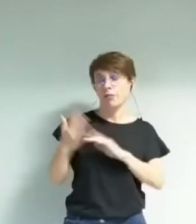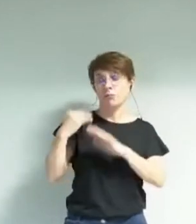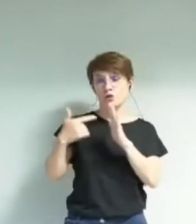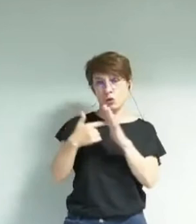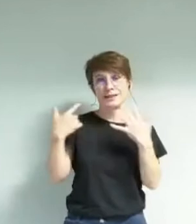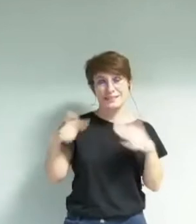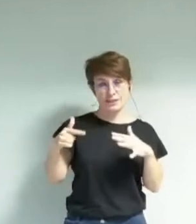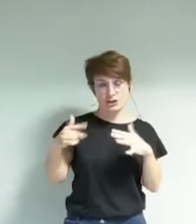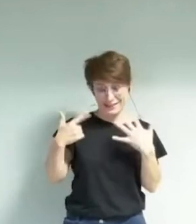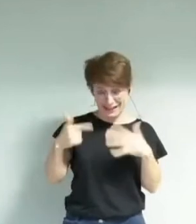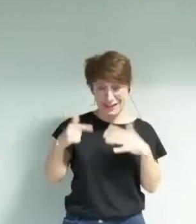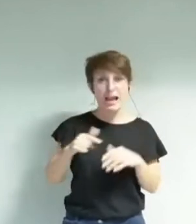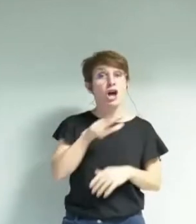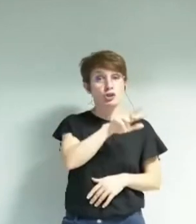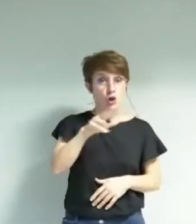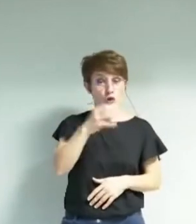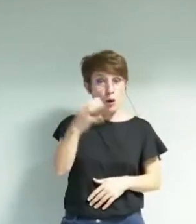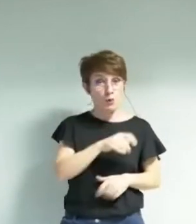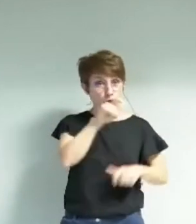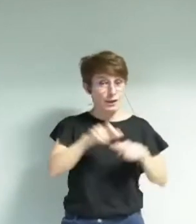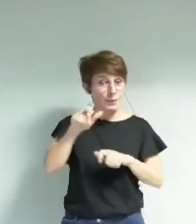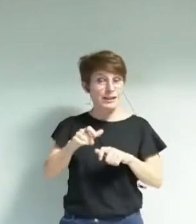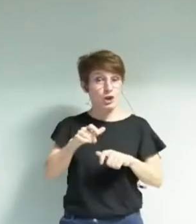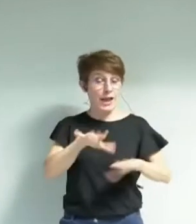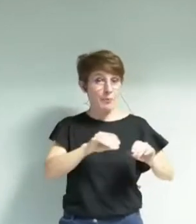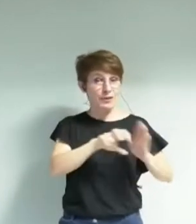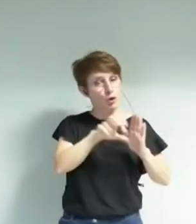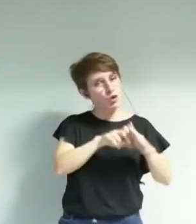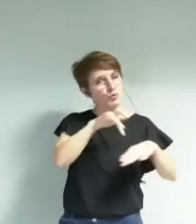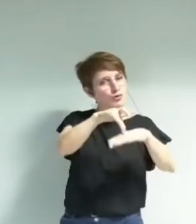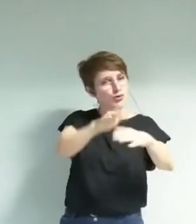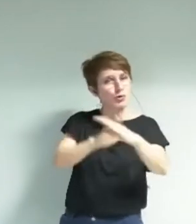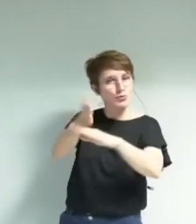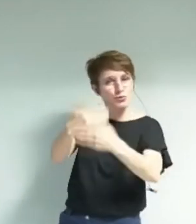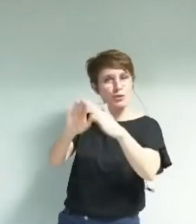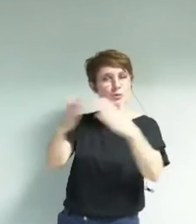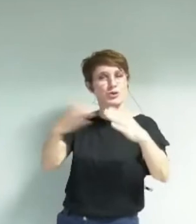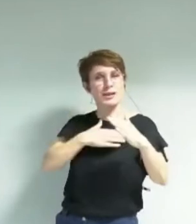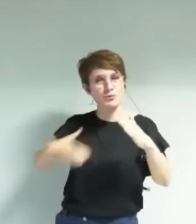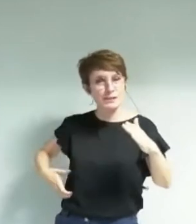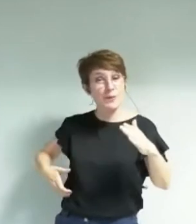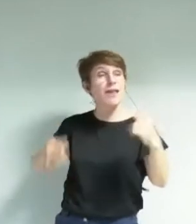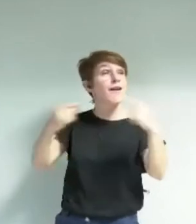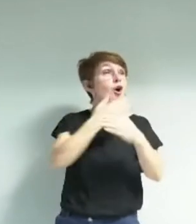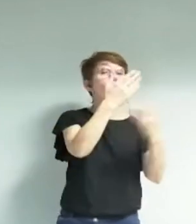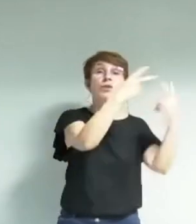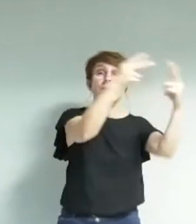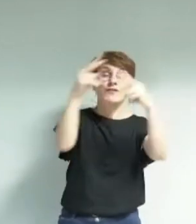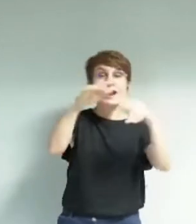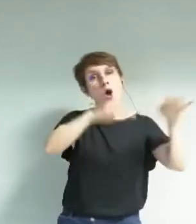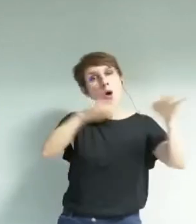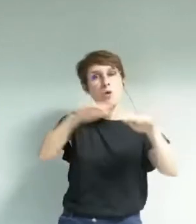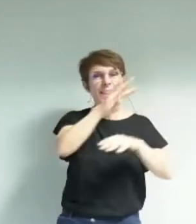33% des grenoblois avaient fréquenté une bibliothèque municipale, alors que la moyenne des villes de 100 000 200 000 habitants est de